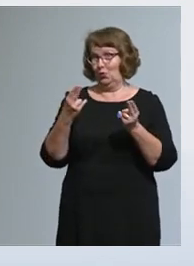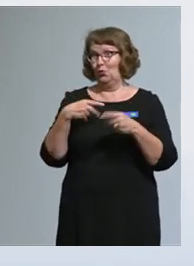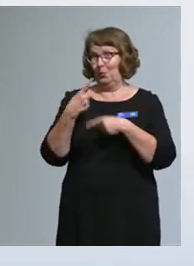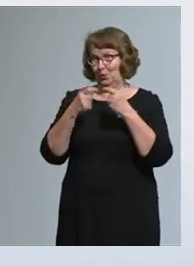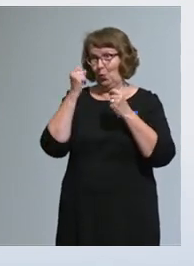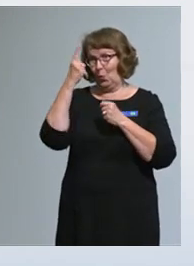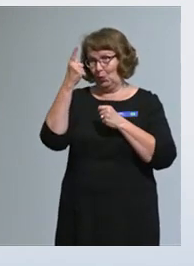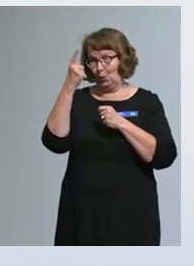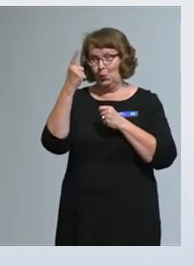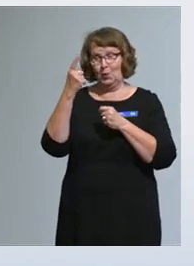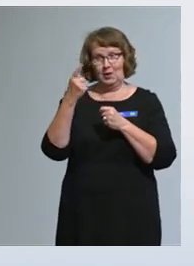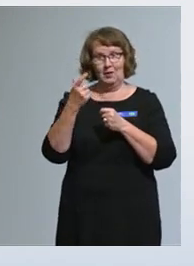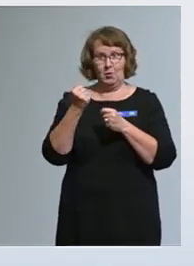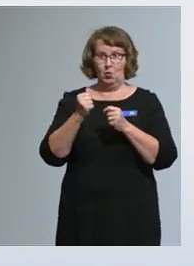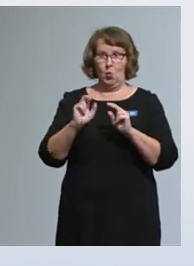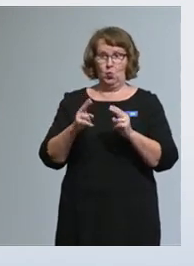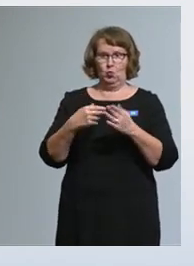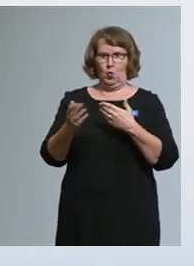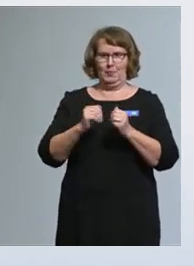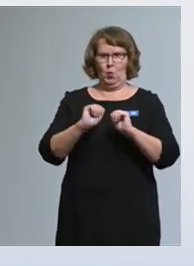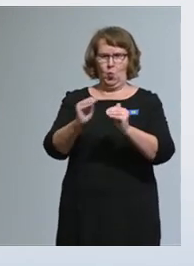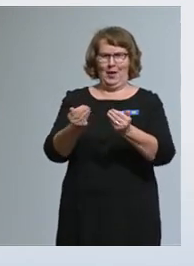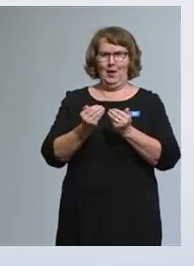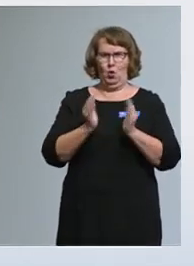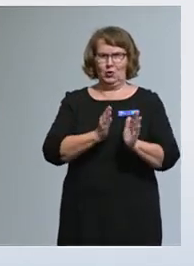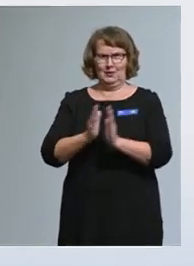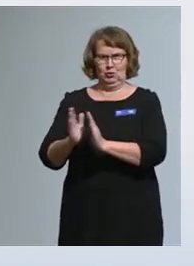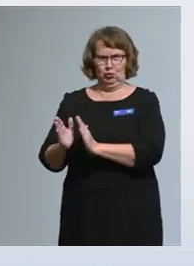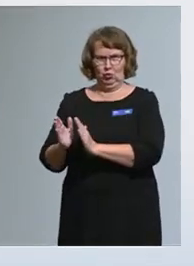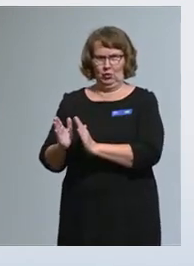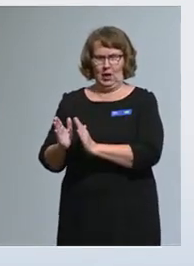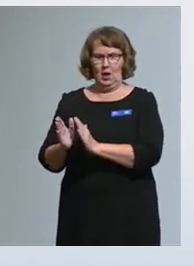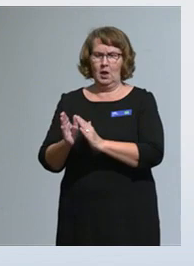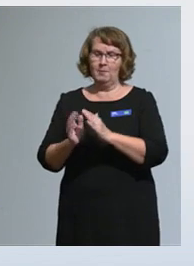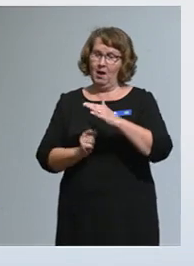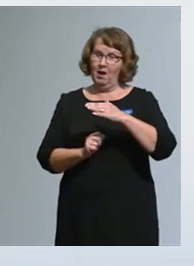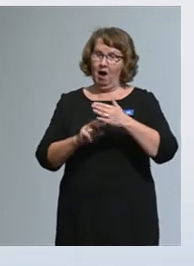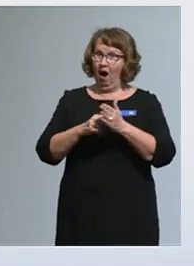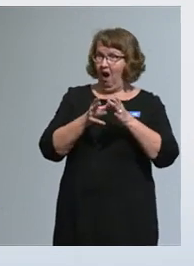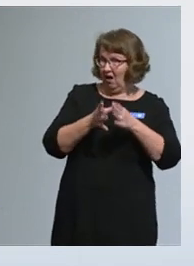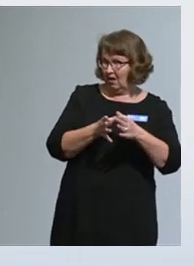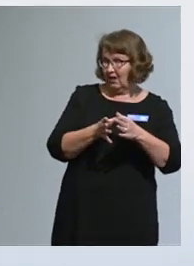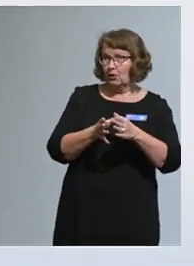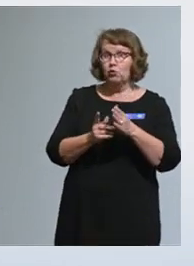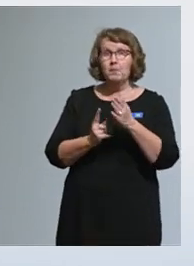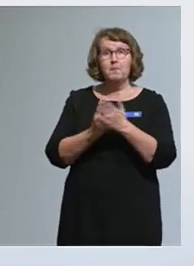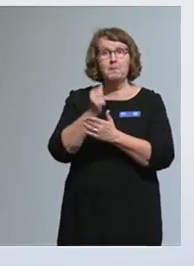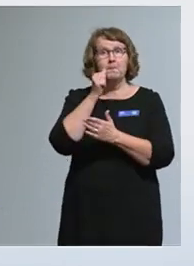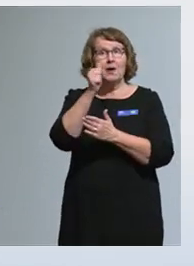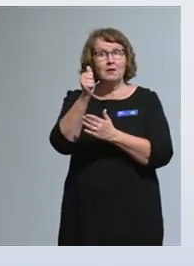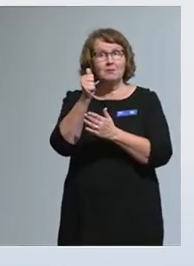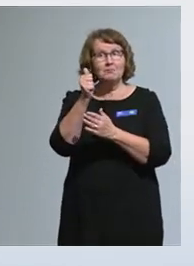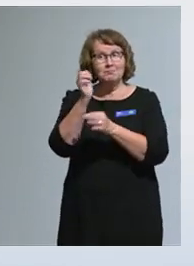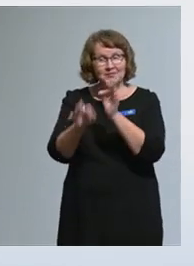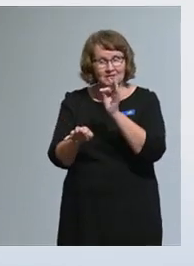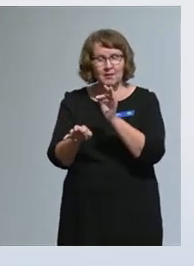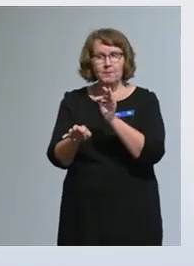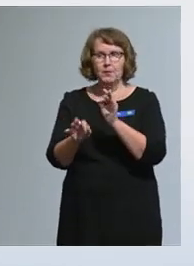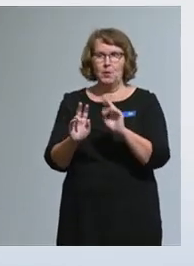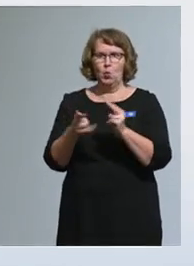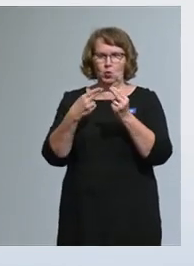Hanket tukevat parhaansa mukaan uuden toimintamallin jalkauttamisessa ja